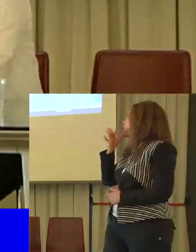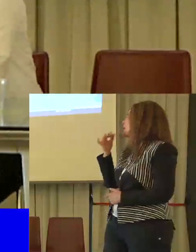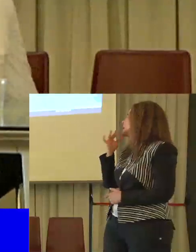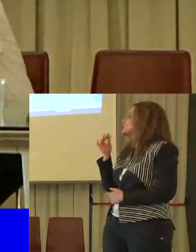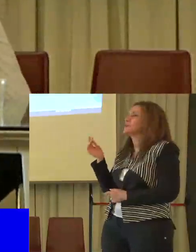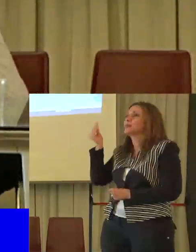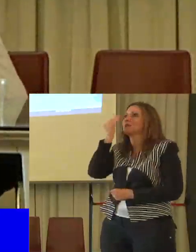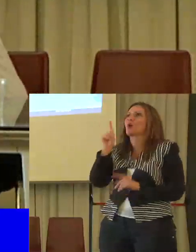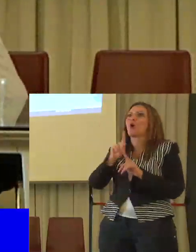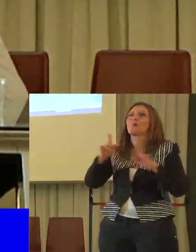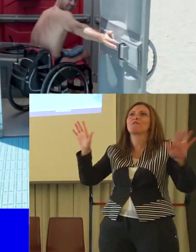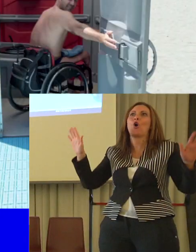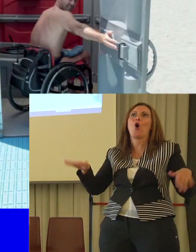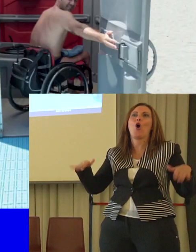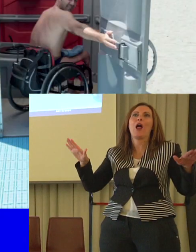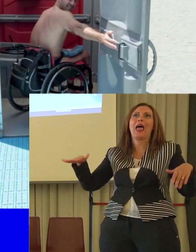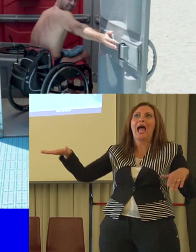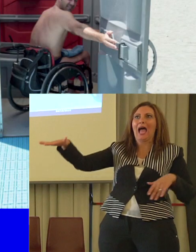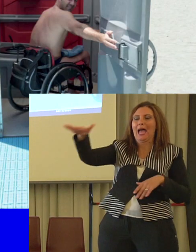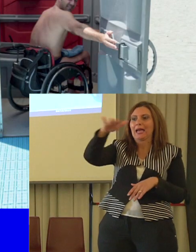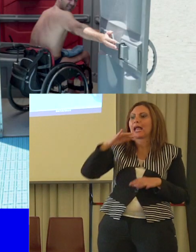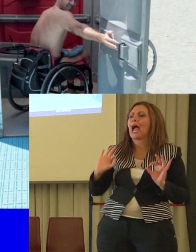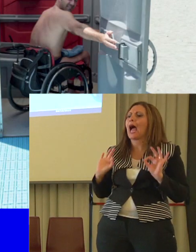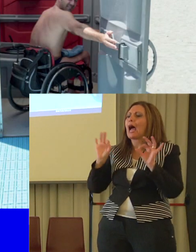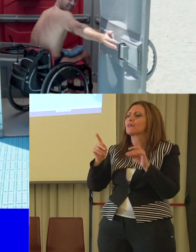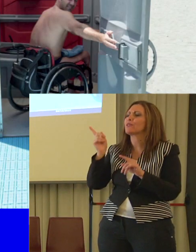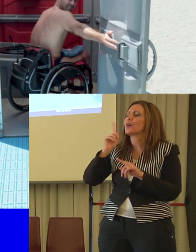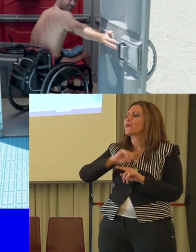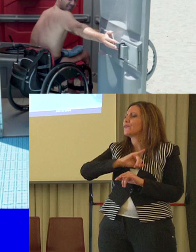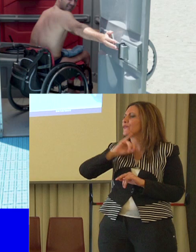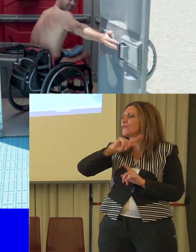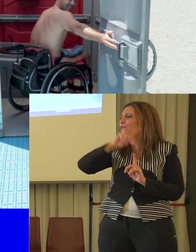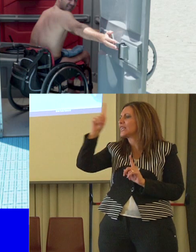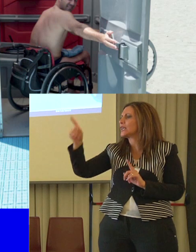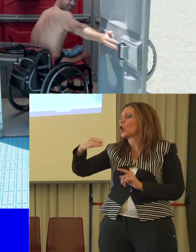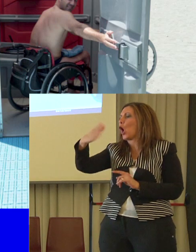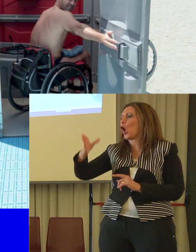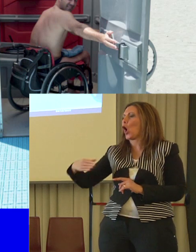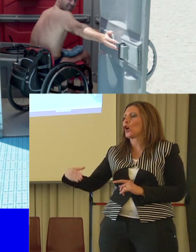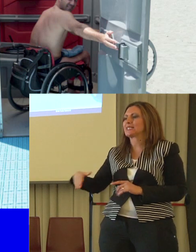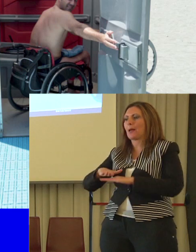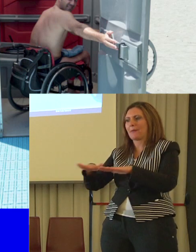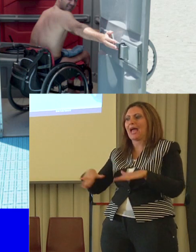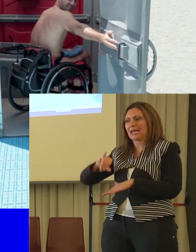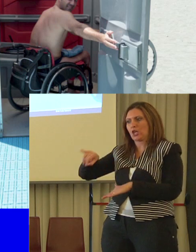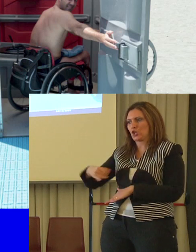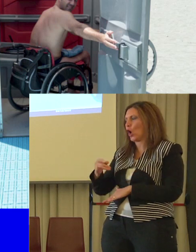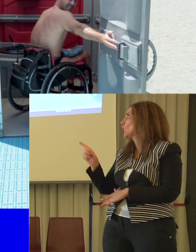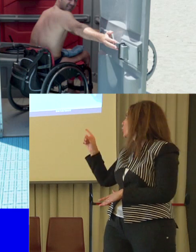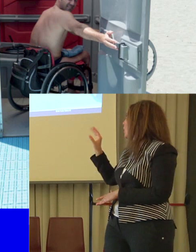nostri. Siamo arrivati fino alla costa ionica e vedete che bello, qui è uno dei nostri lidi